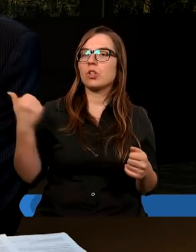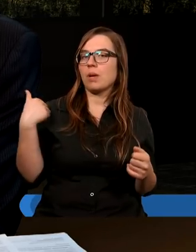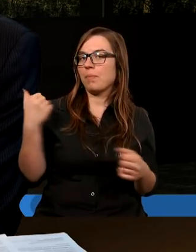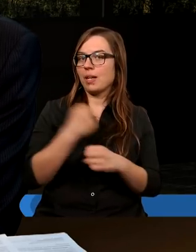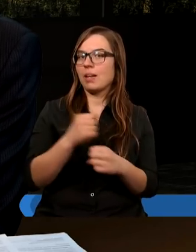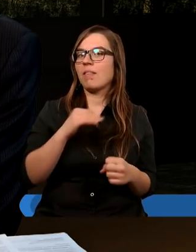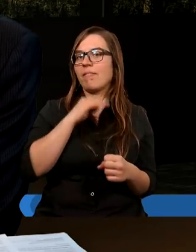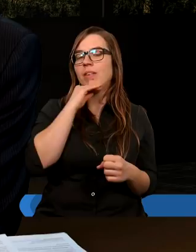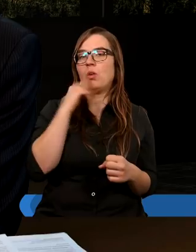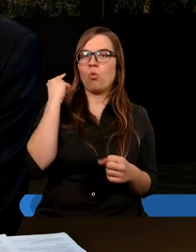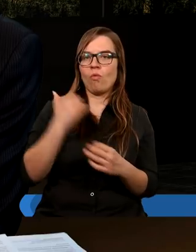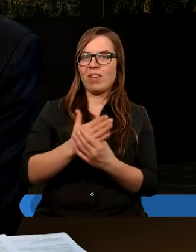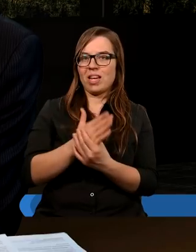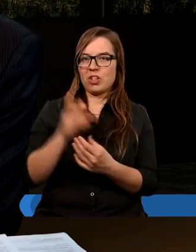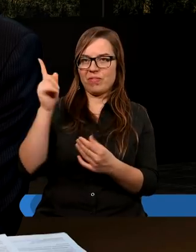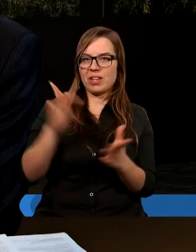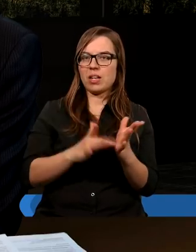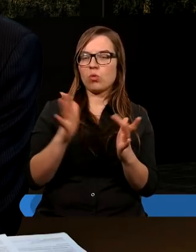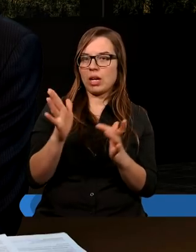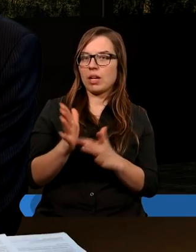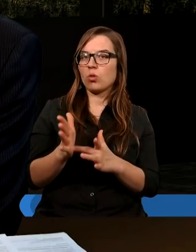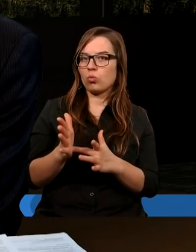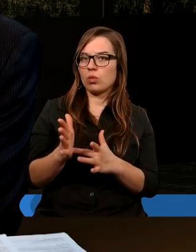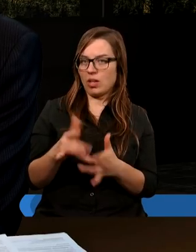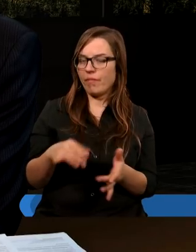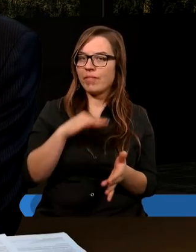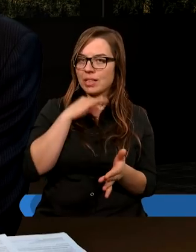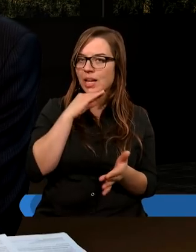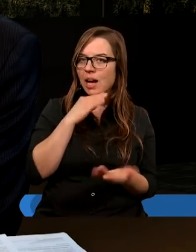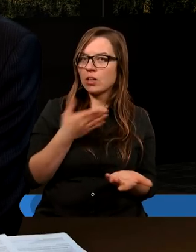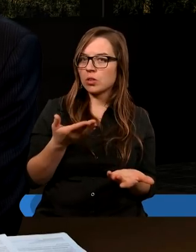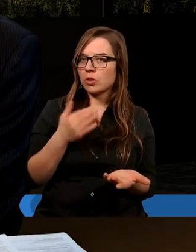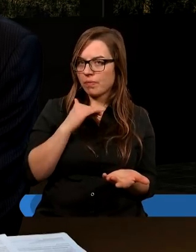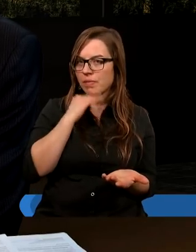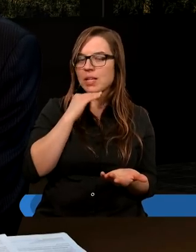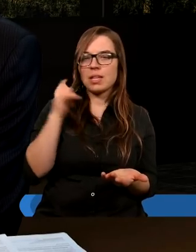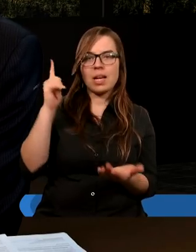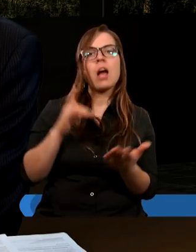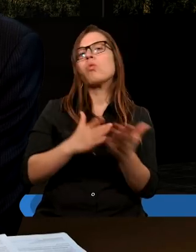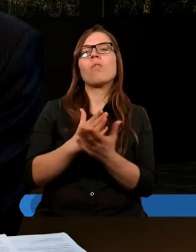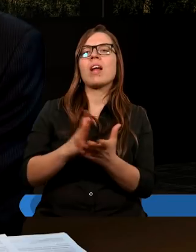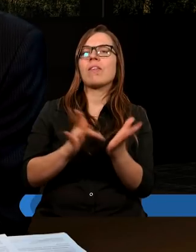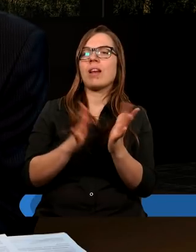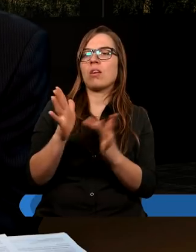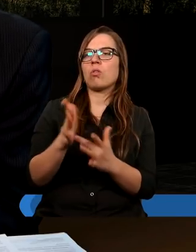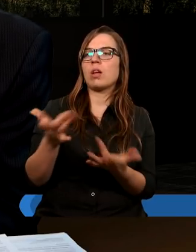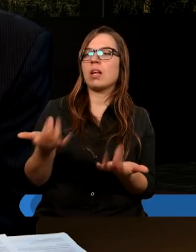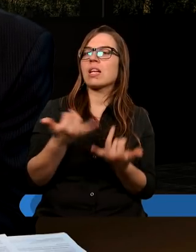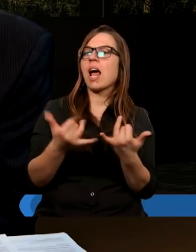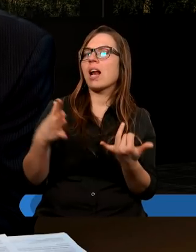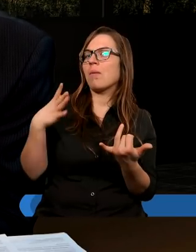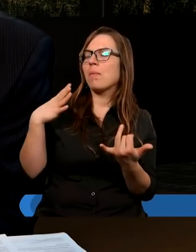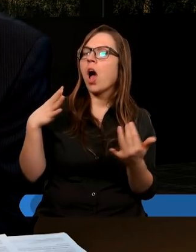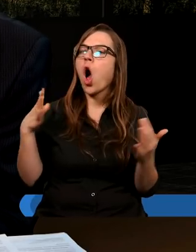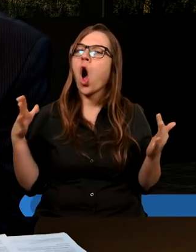wystarczy uwierzyć w Pana Jezusa. Wystarczy uwierzyć w Pana Jezusa. Bo jeślibyśmy